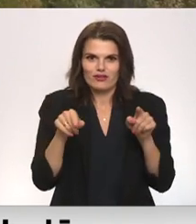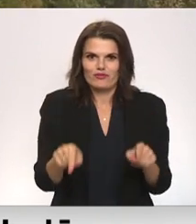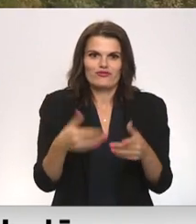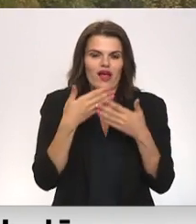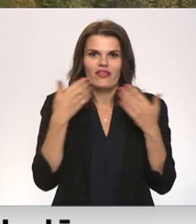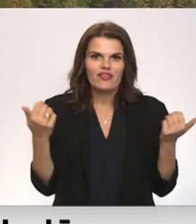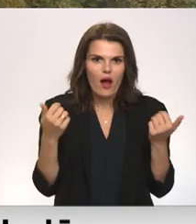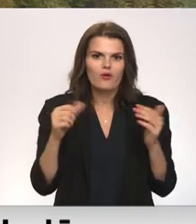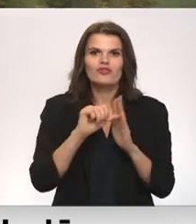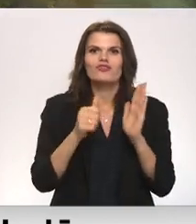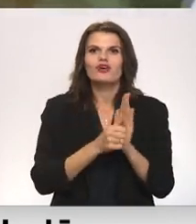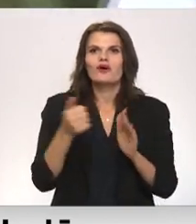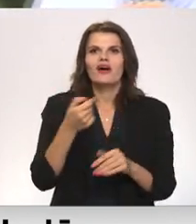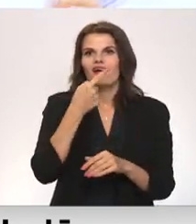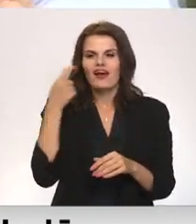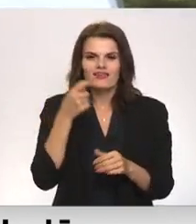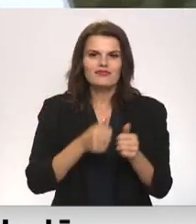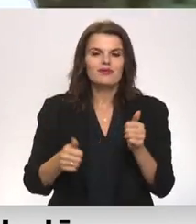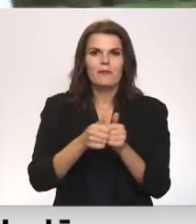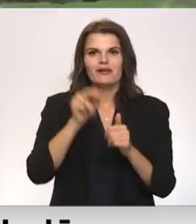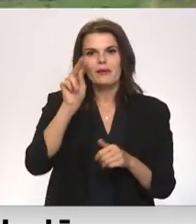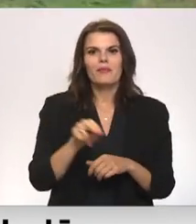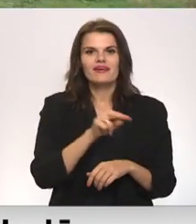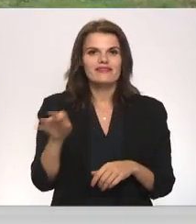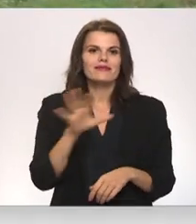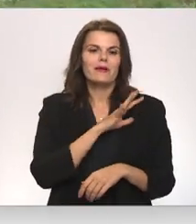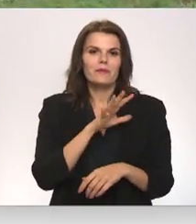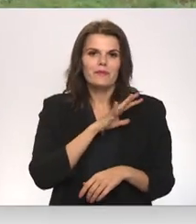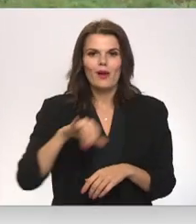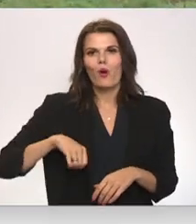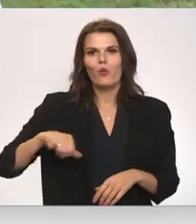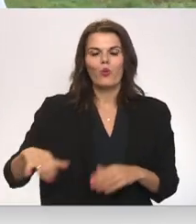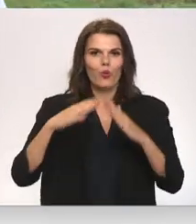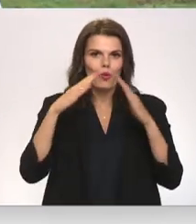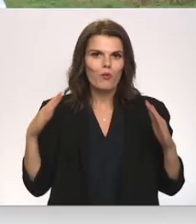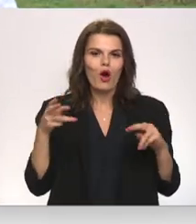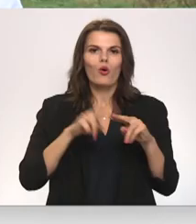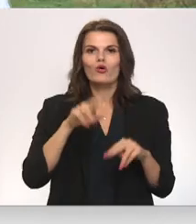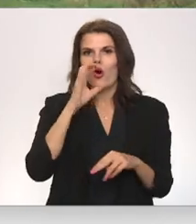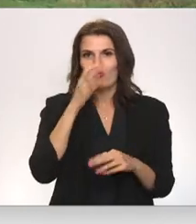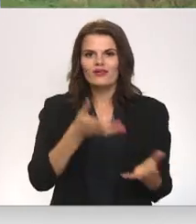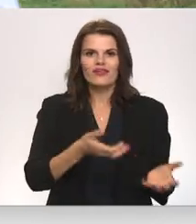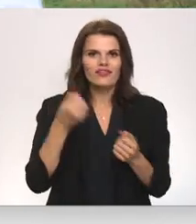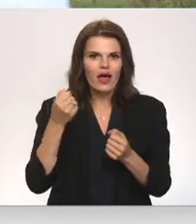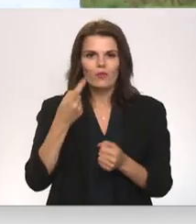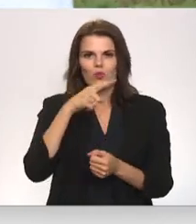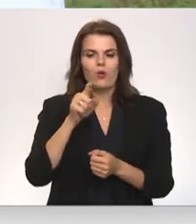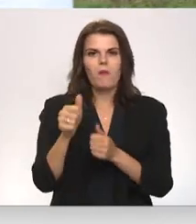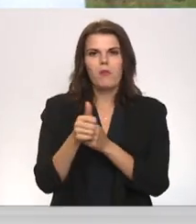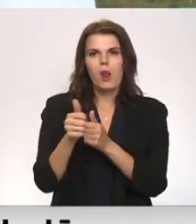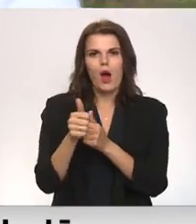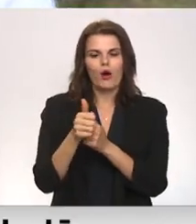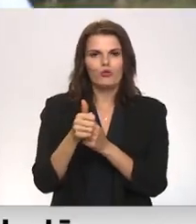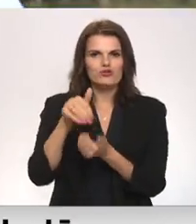16. gadsimtā līdzās baznīcai atradās kungu ēka. Un ūdens šeit tika ņemts no blaku